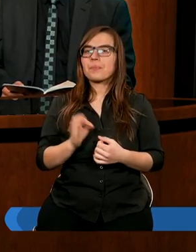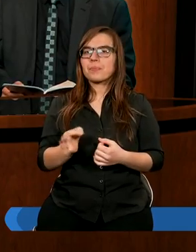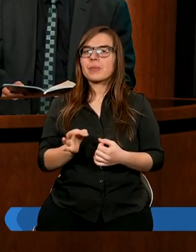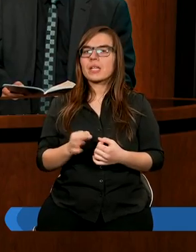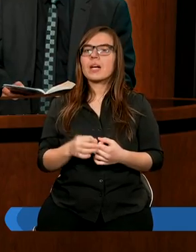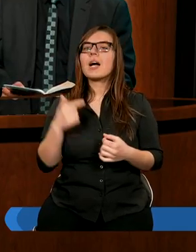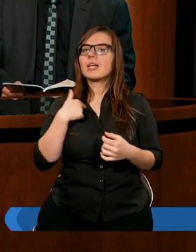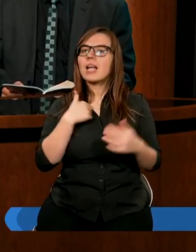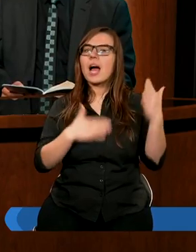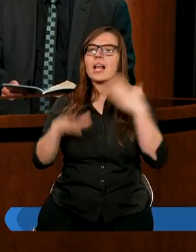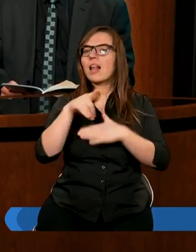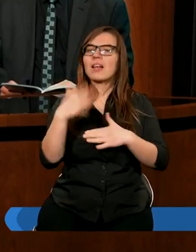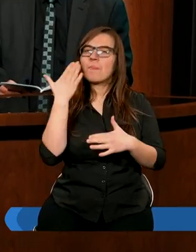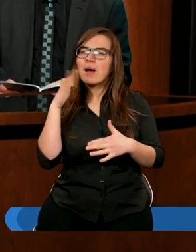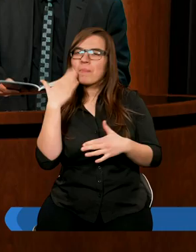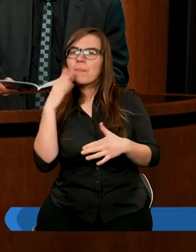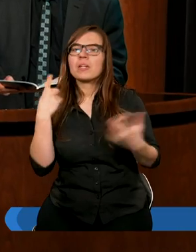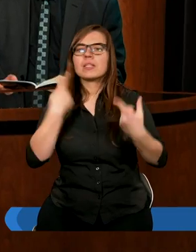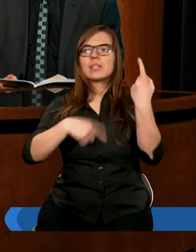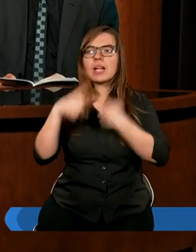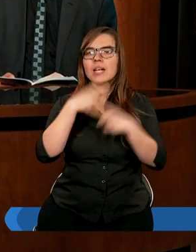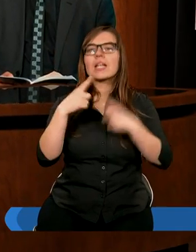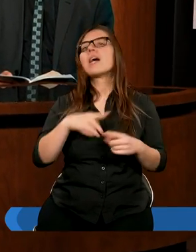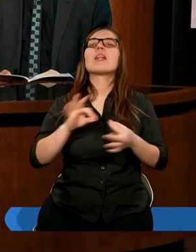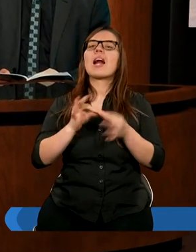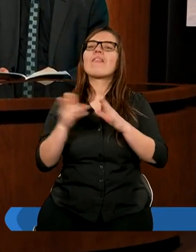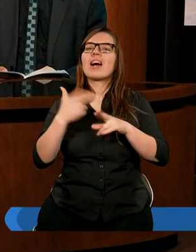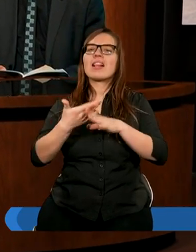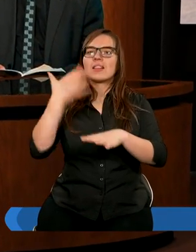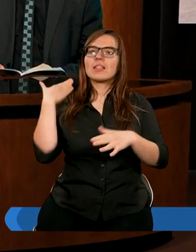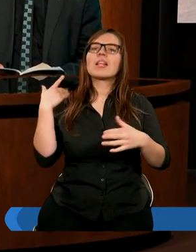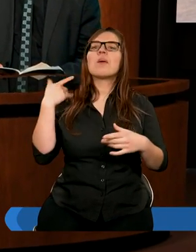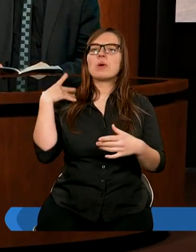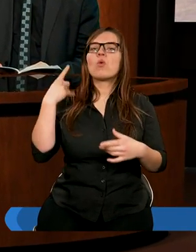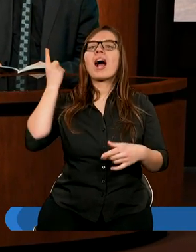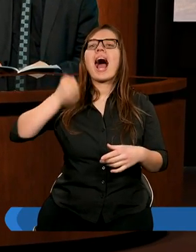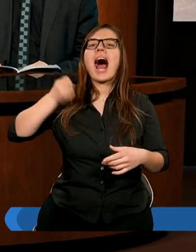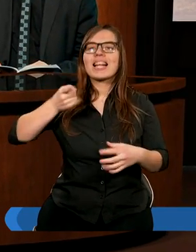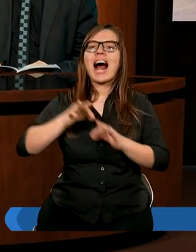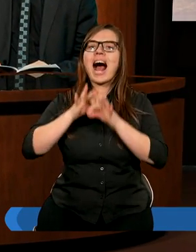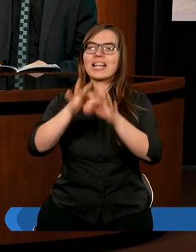Ja nad tym się bardzo zastanawiałem i nawet kiedyś kazanie zrobiłem